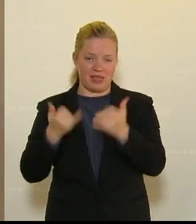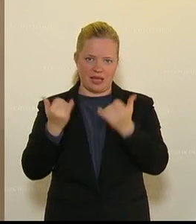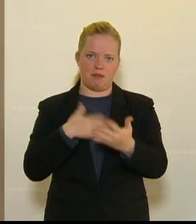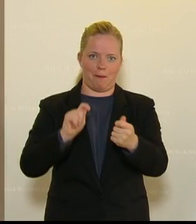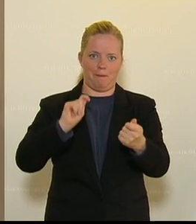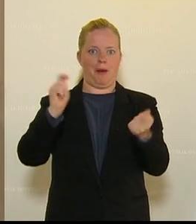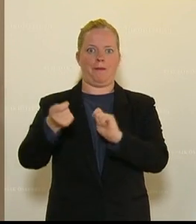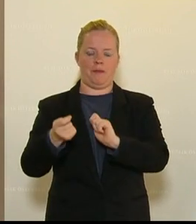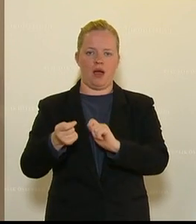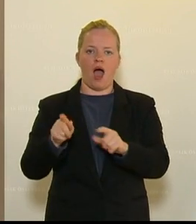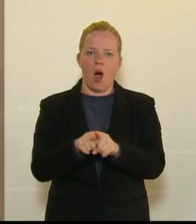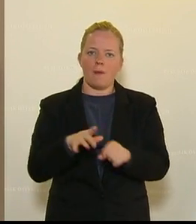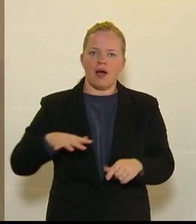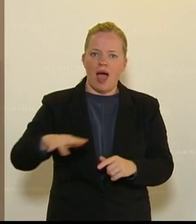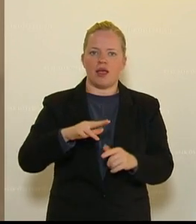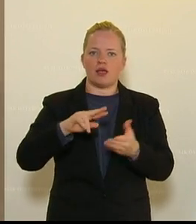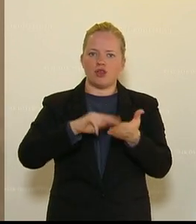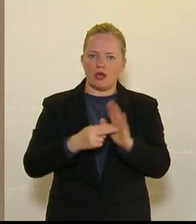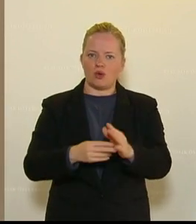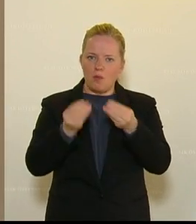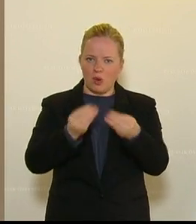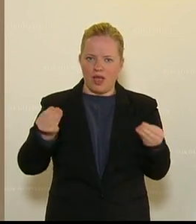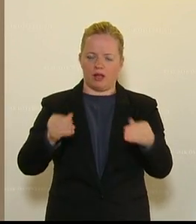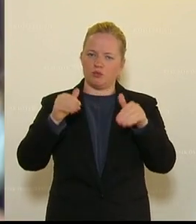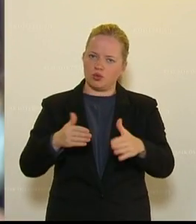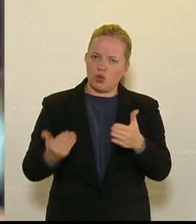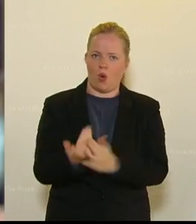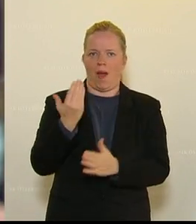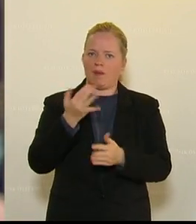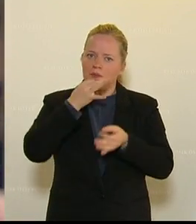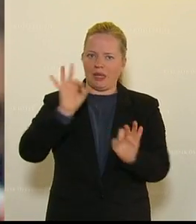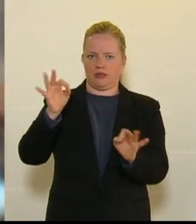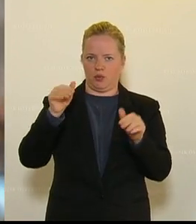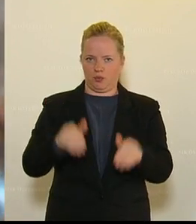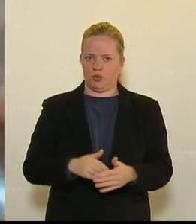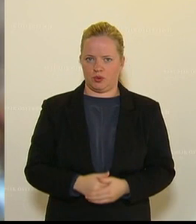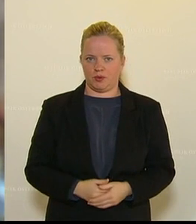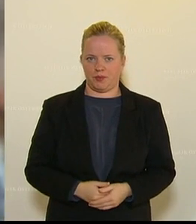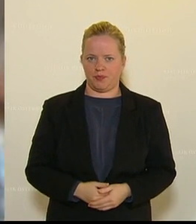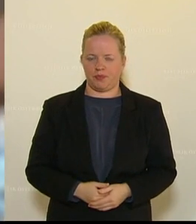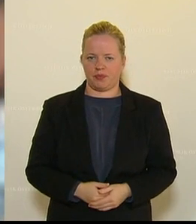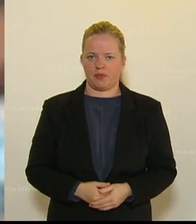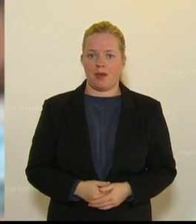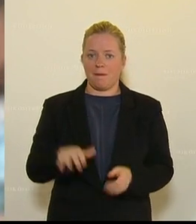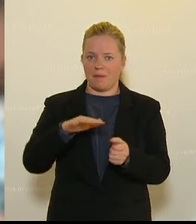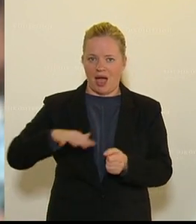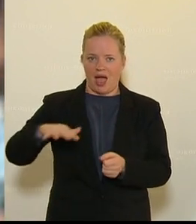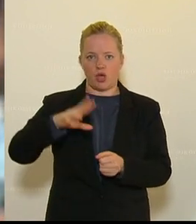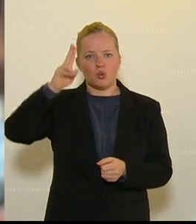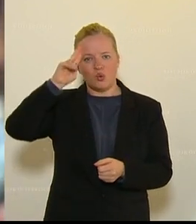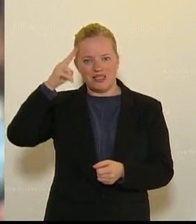natürlich auch im Bereich der modernen Technologien viel besser werden müssen. Und da bin ich beim Bereich der Künstlichen Intelligenz.